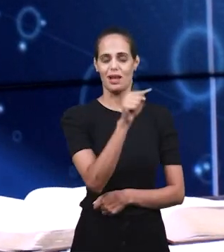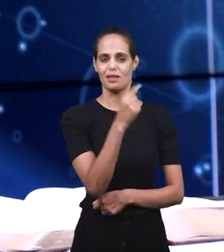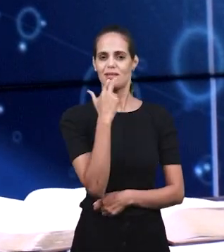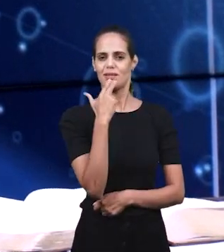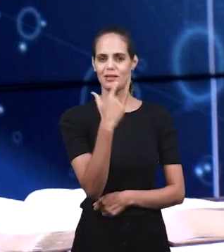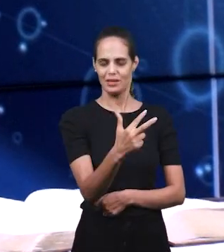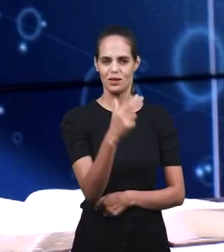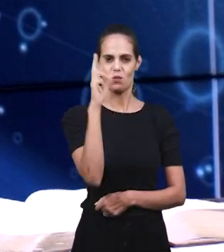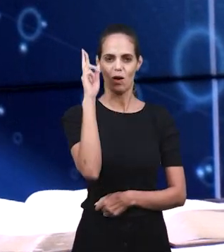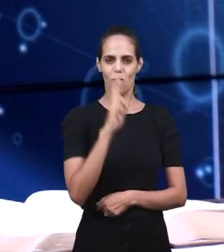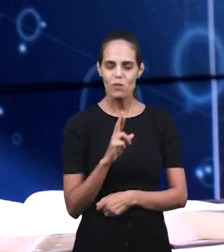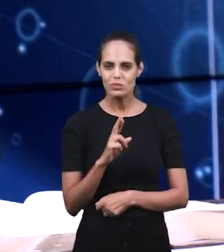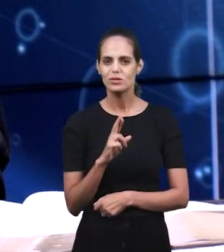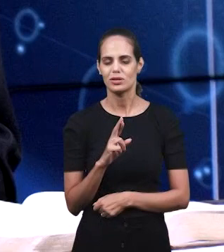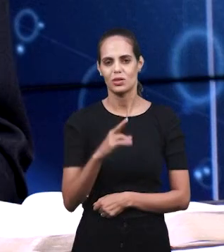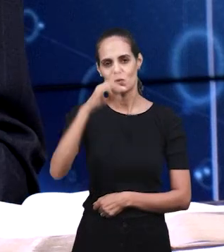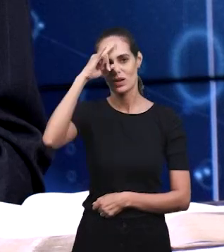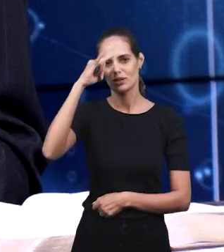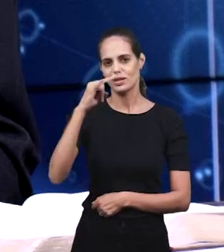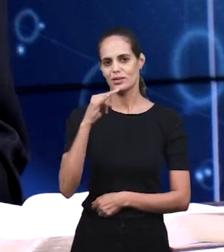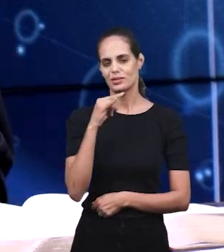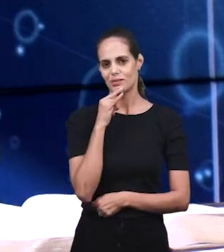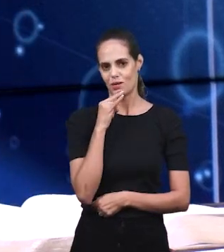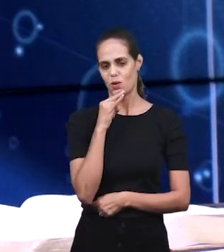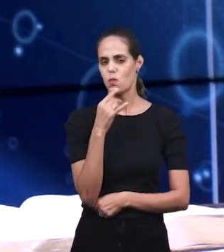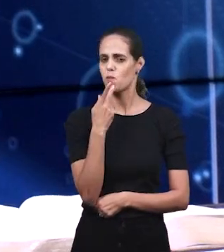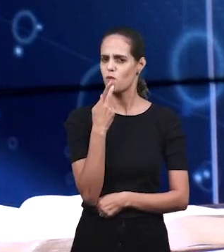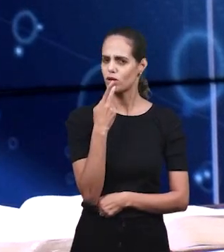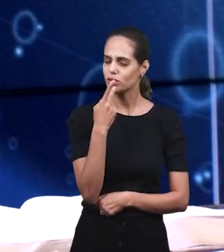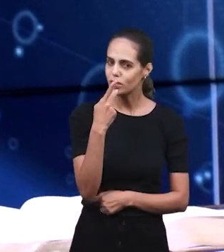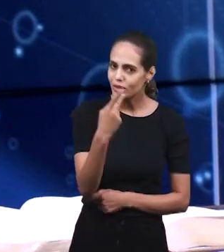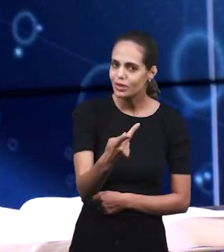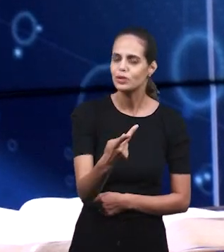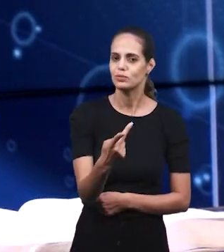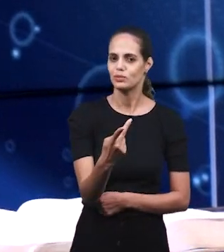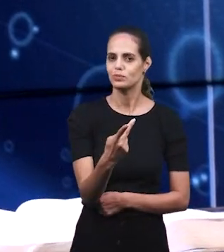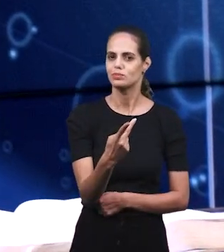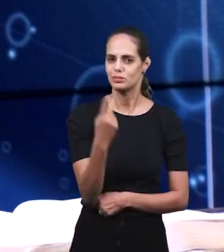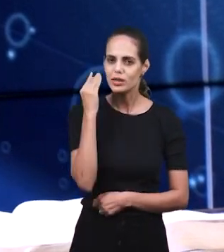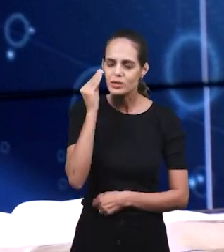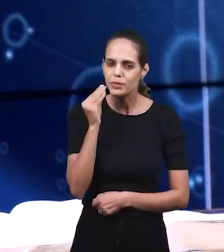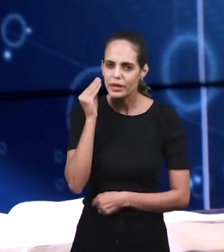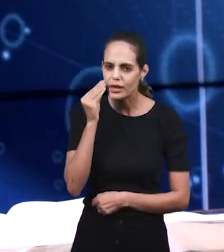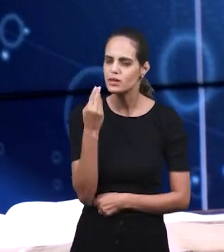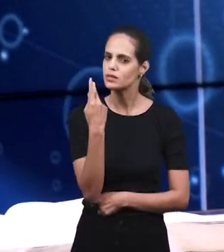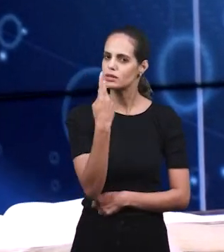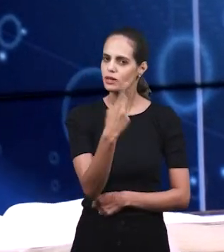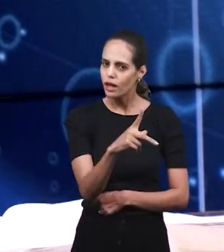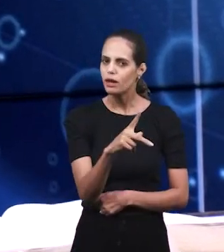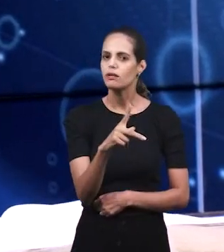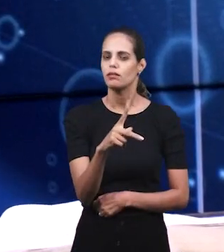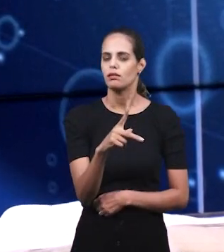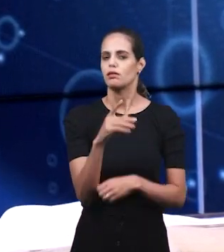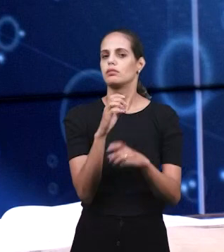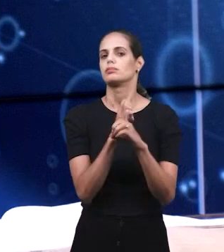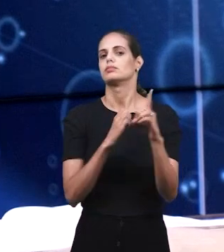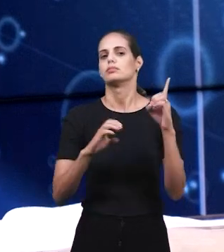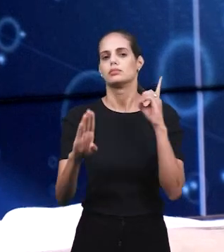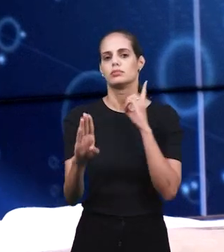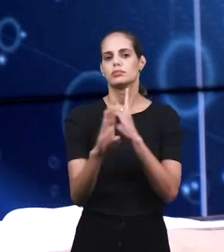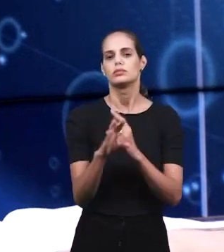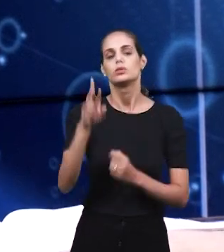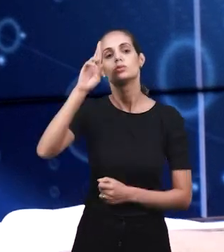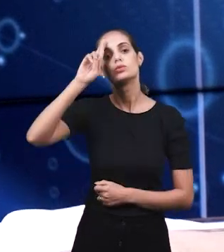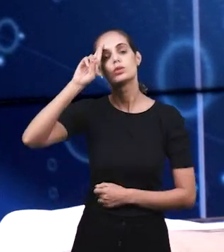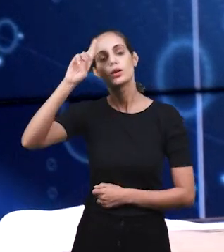из Казахстана, которая говорит нам о своем свидетельстве отношения воскресной библейской школы, отношения того, что Бог